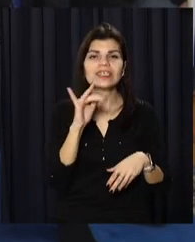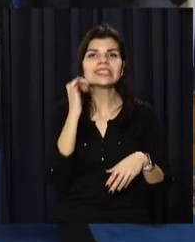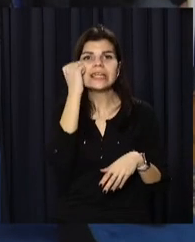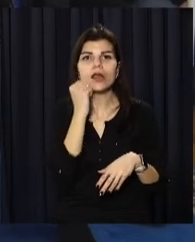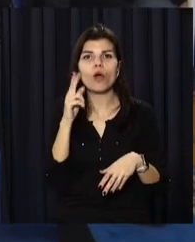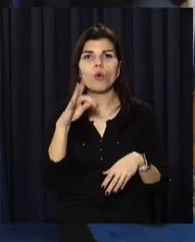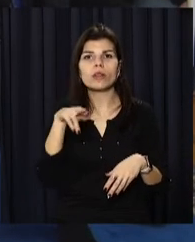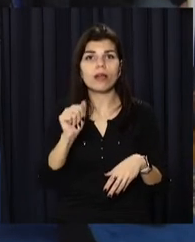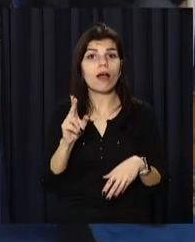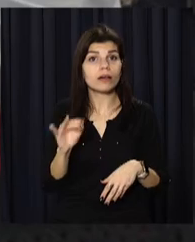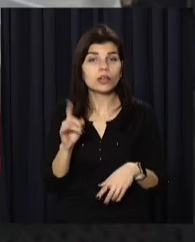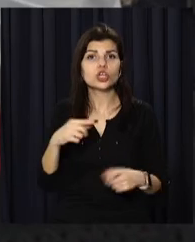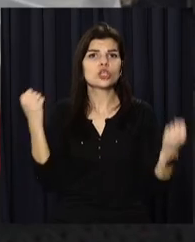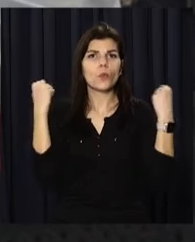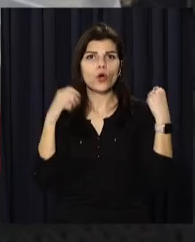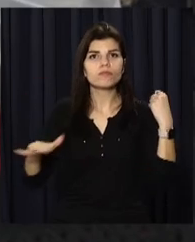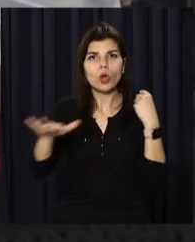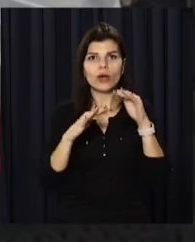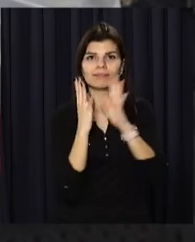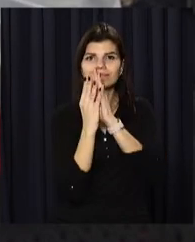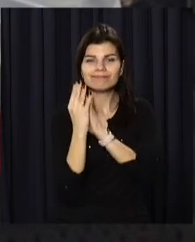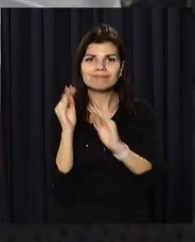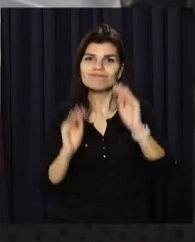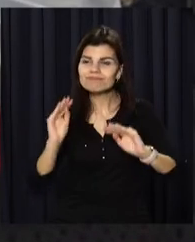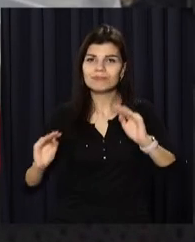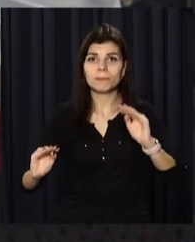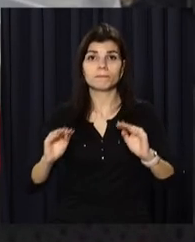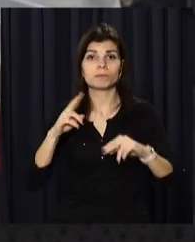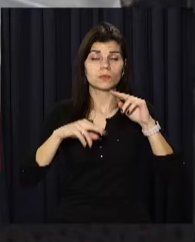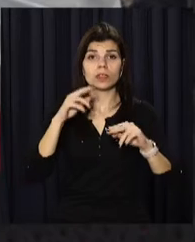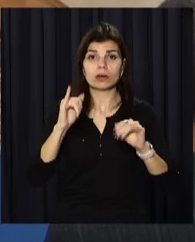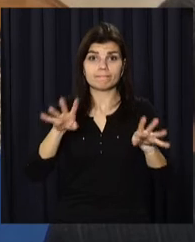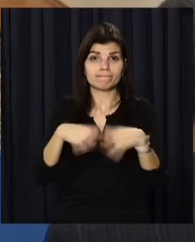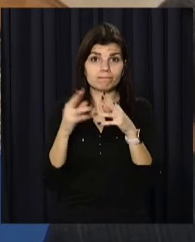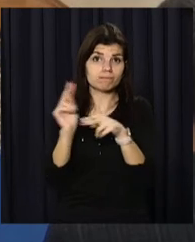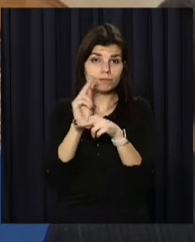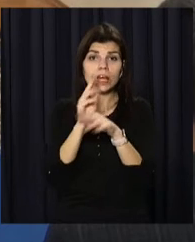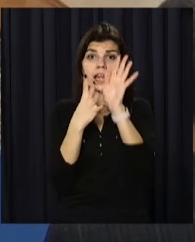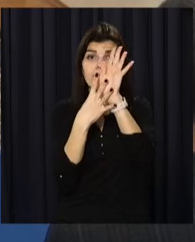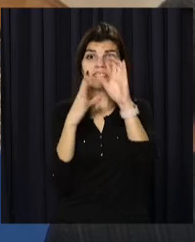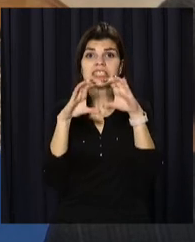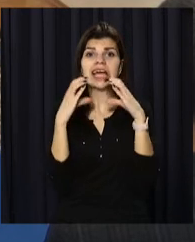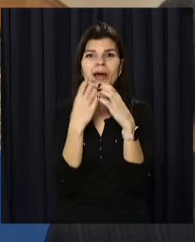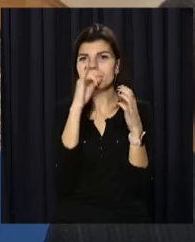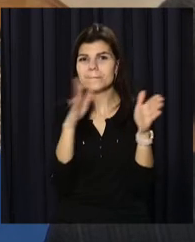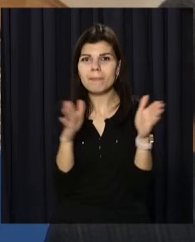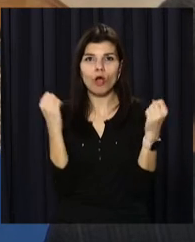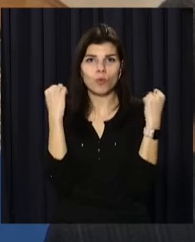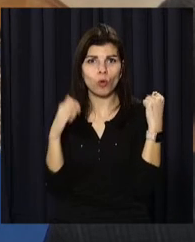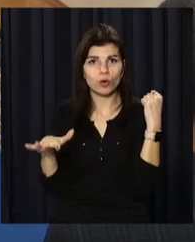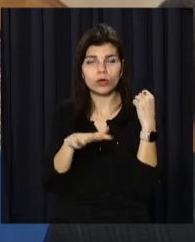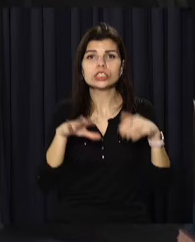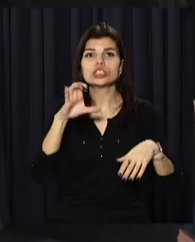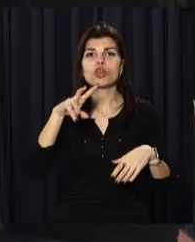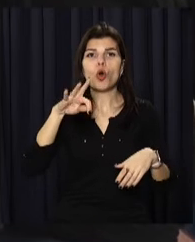спортивною інфраструктурою. Так, у 2021-му побудували та реконструювали 9 стадіонів. У Слобожанському та